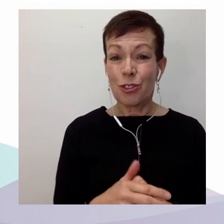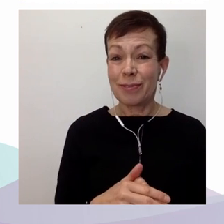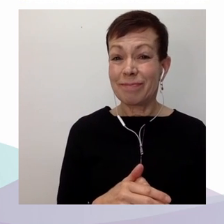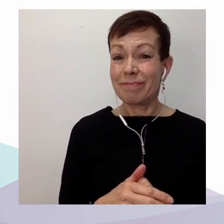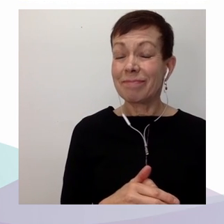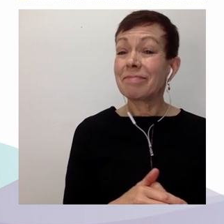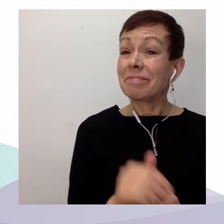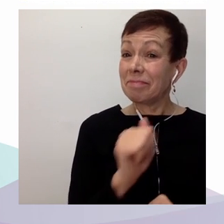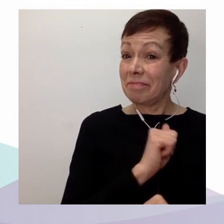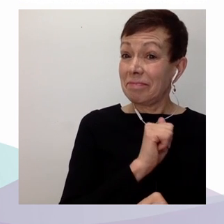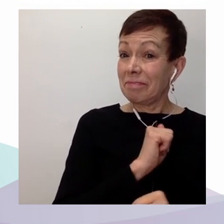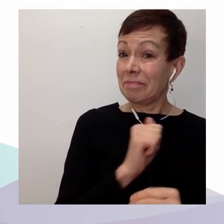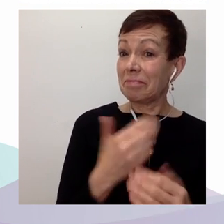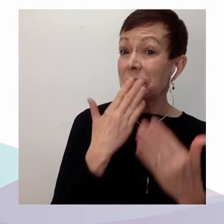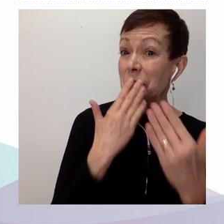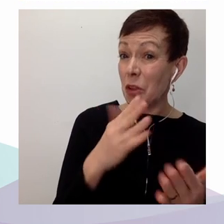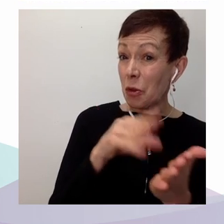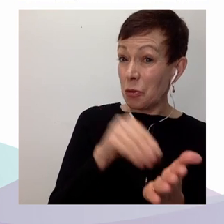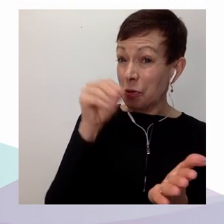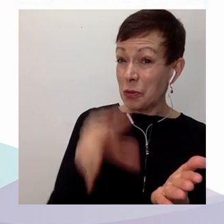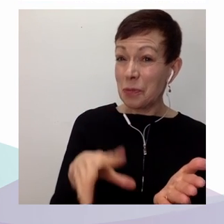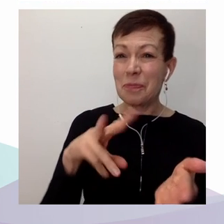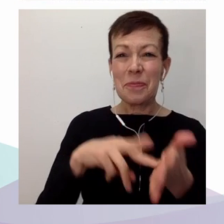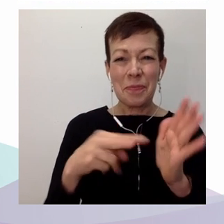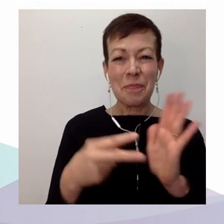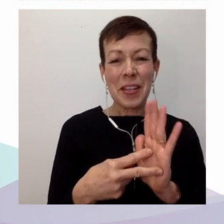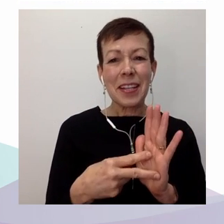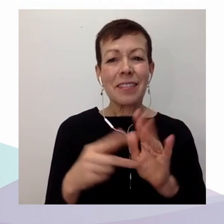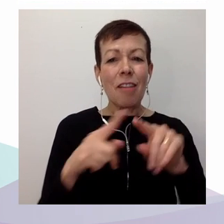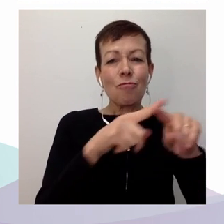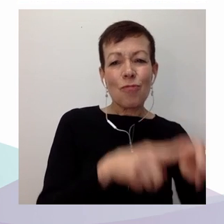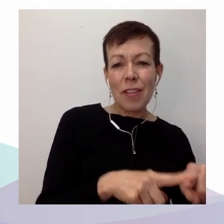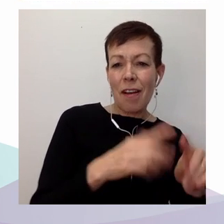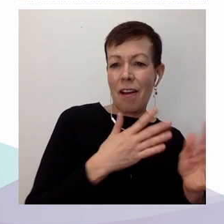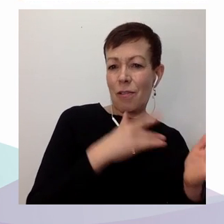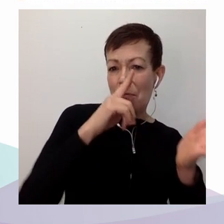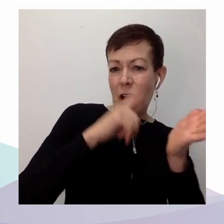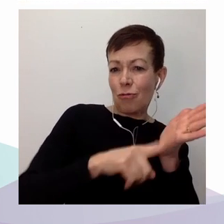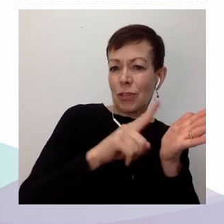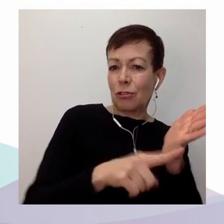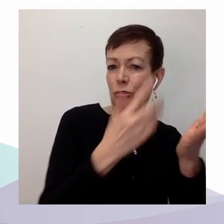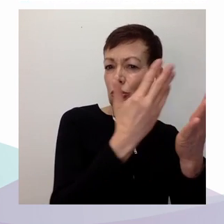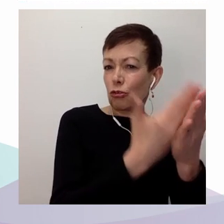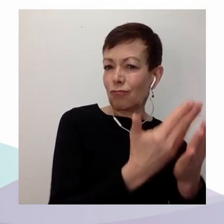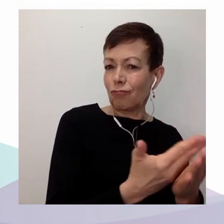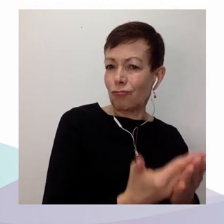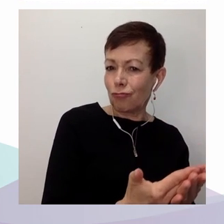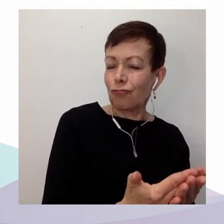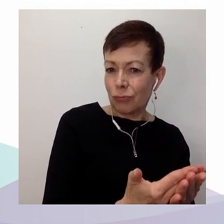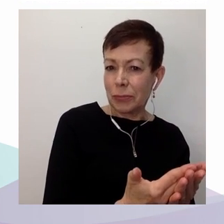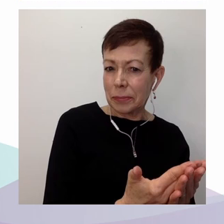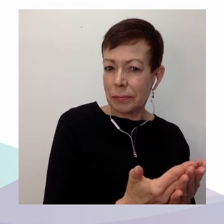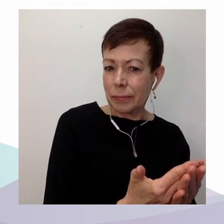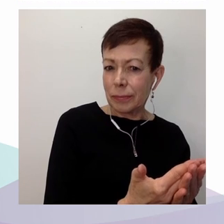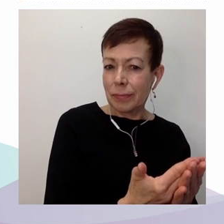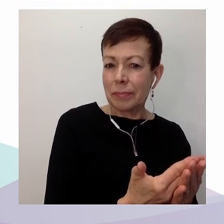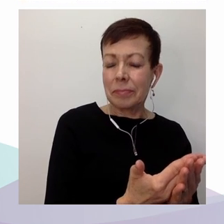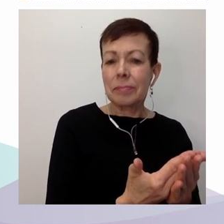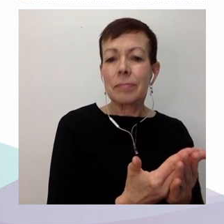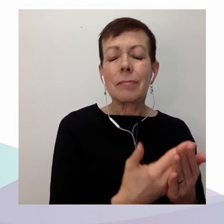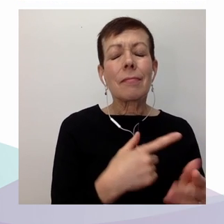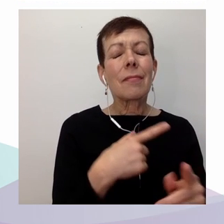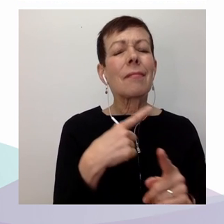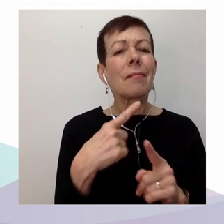sur les recherches que j'ai réalisées jusqu'à ce jour, mais j'ai essayé aussi de repousser un peu les frontières de ma zone de confort pour